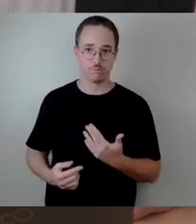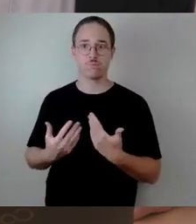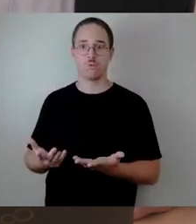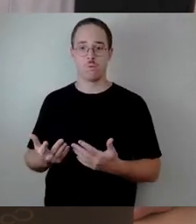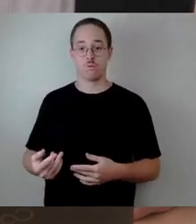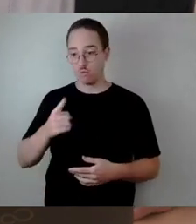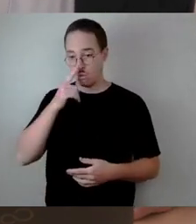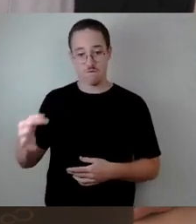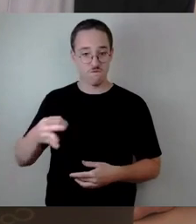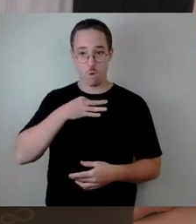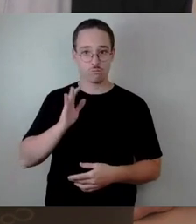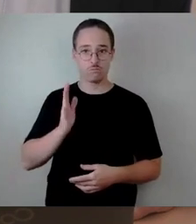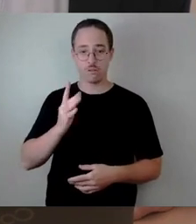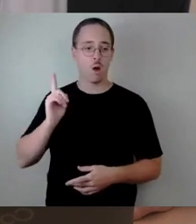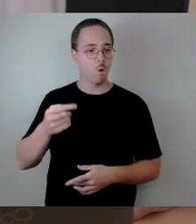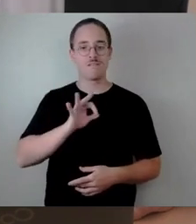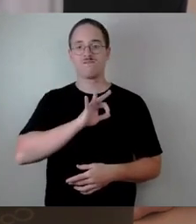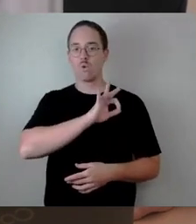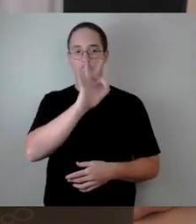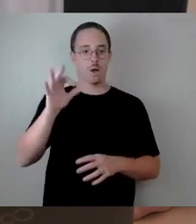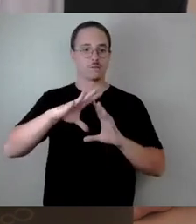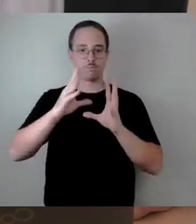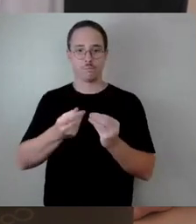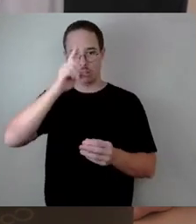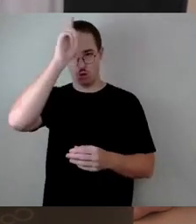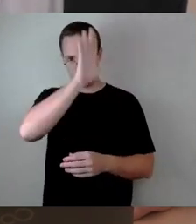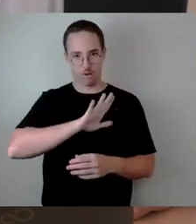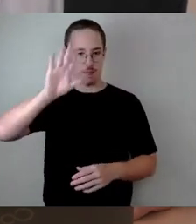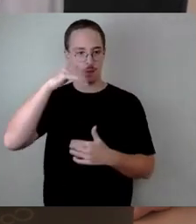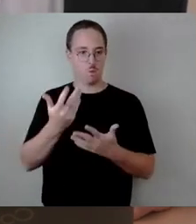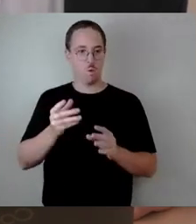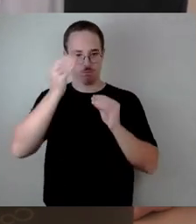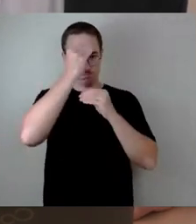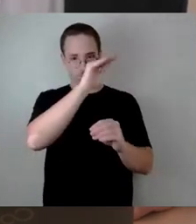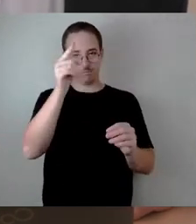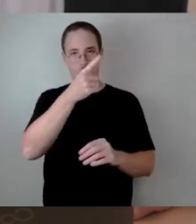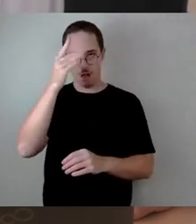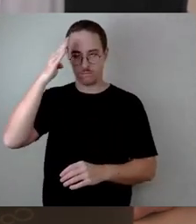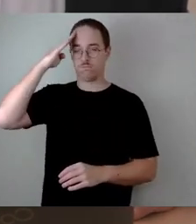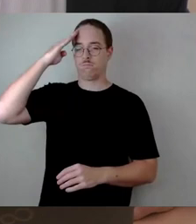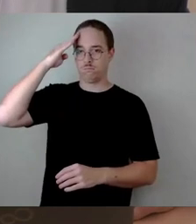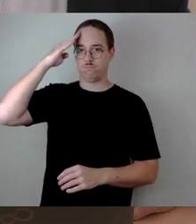lernt man daraus zu erzeugen und damit werden sich auch eng begleiten, mal damit einbinden.